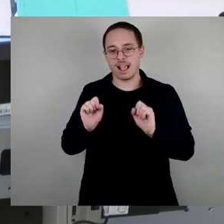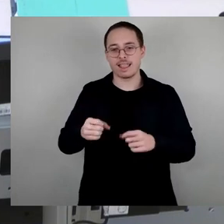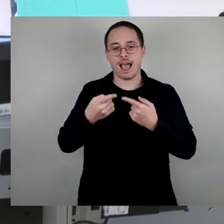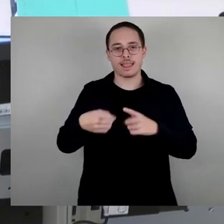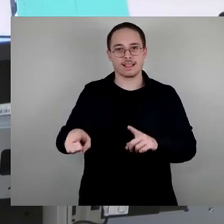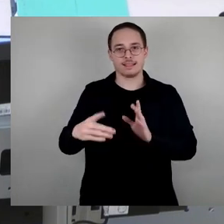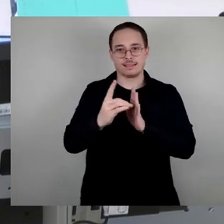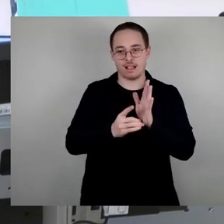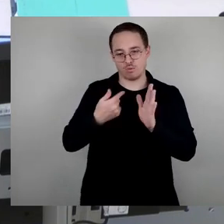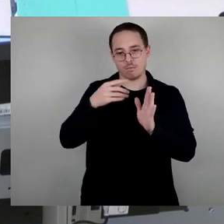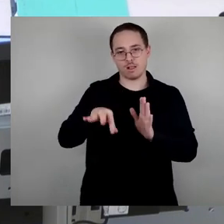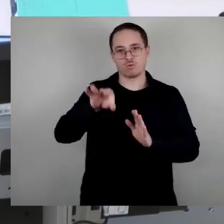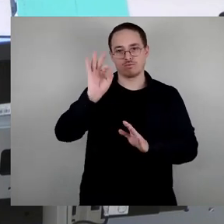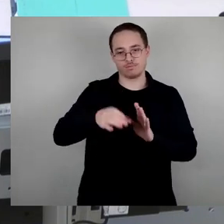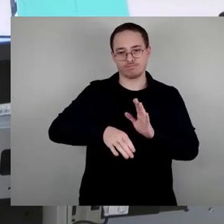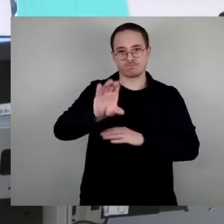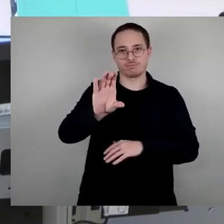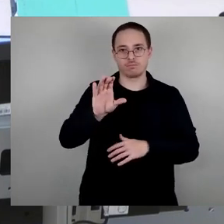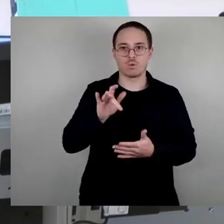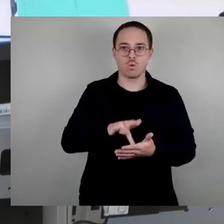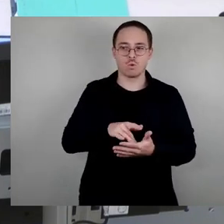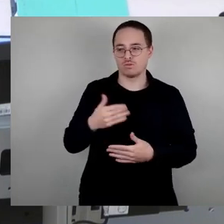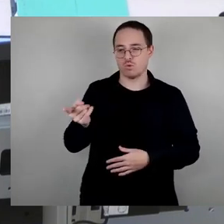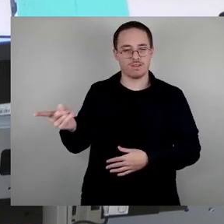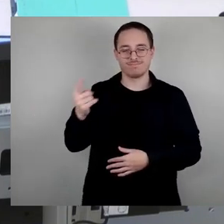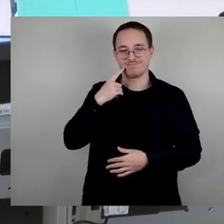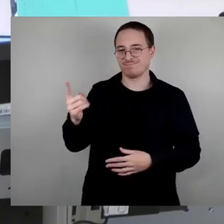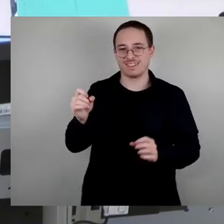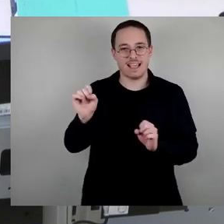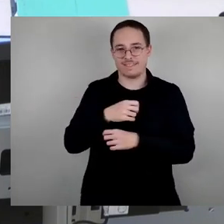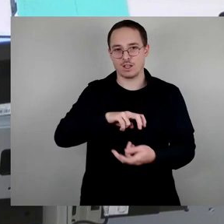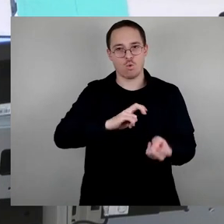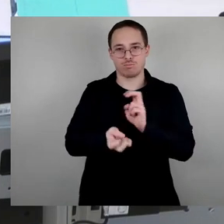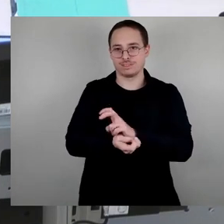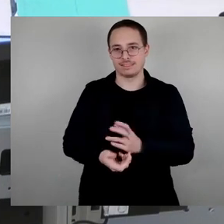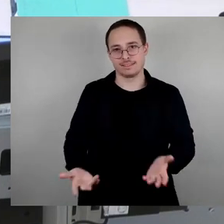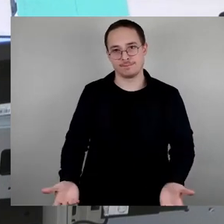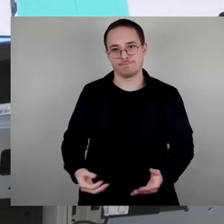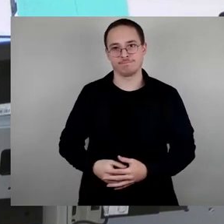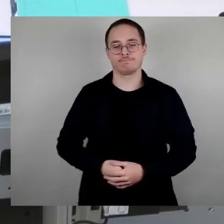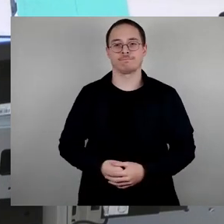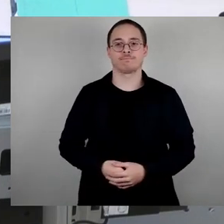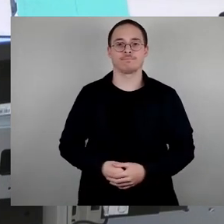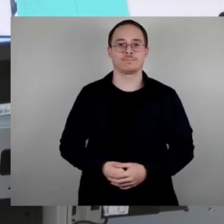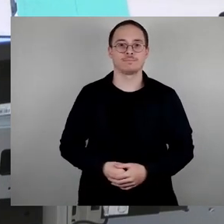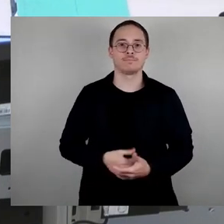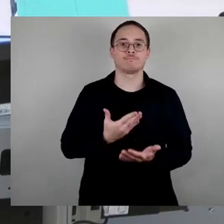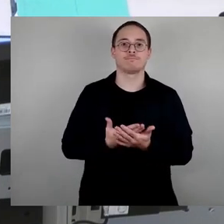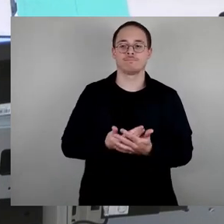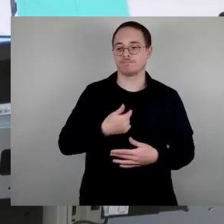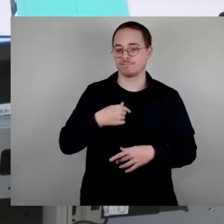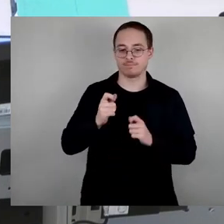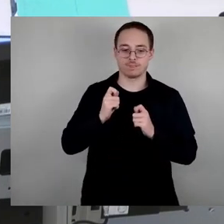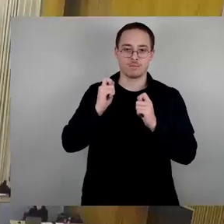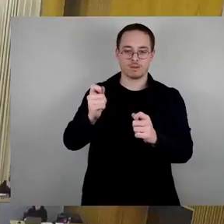steht, ist nicht realistisch. In dem Sinne beantrage ich auch punktweise Abstimmung.